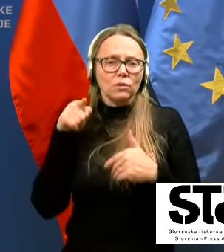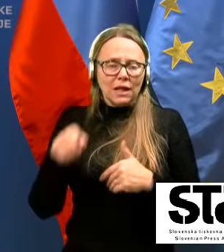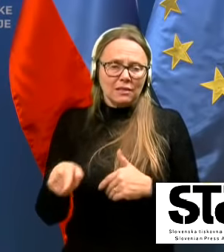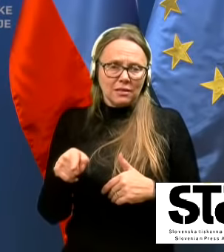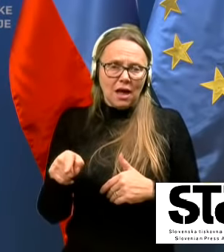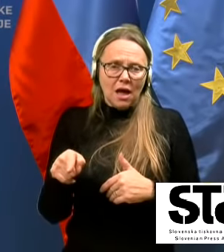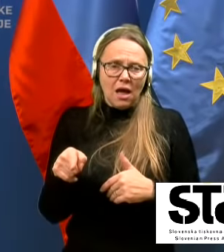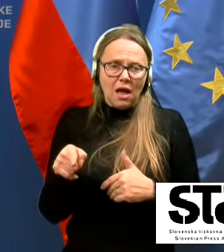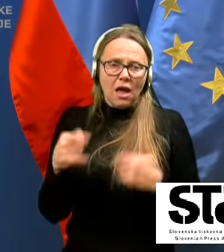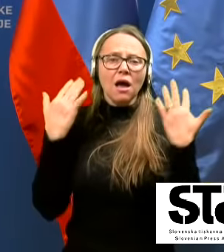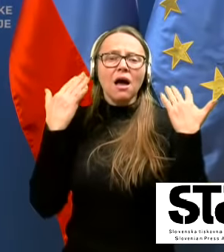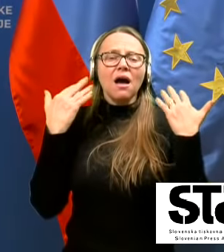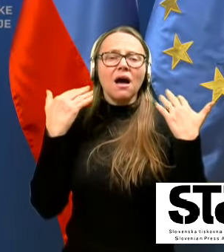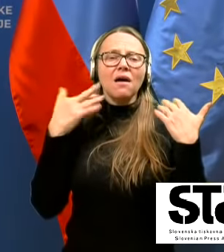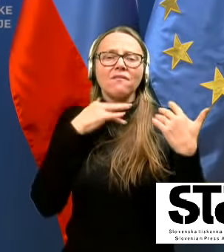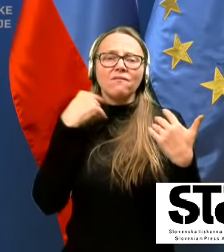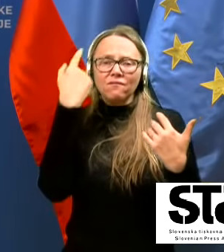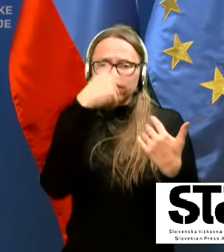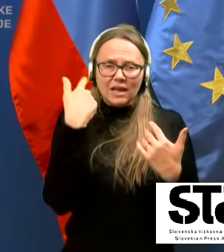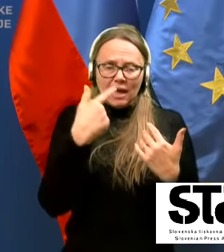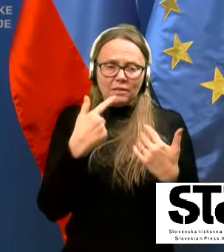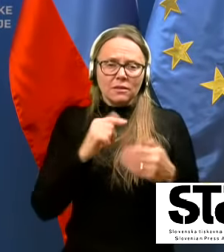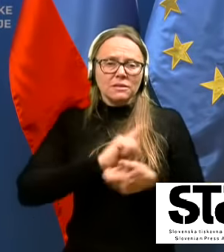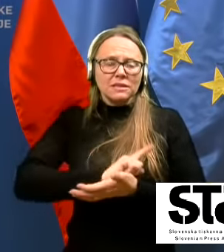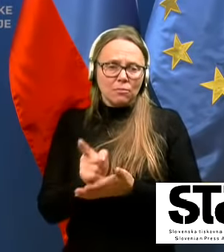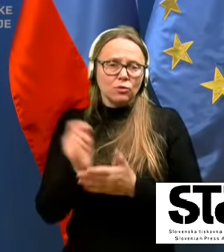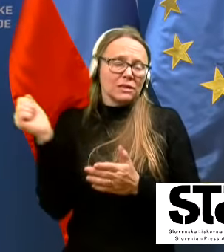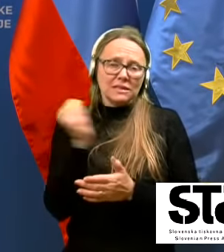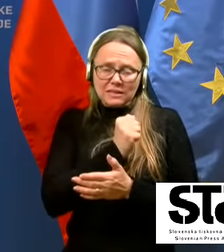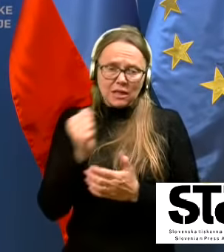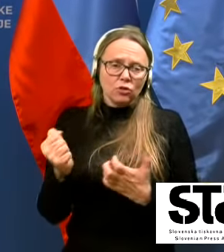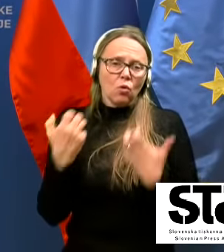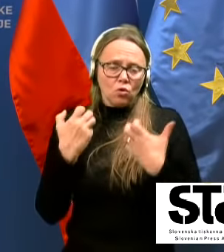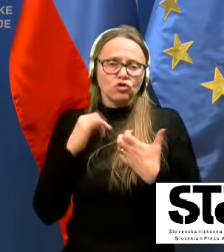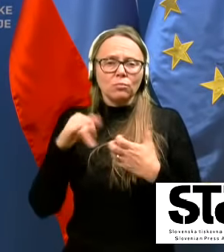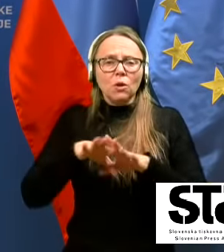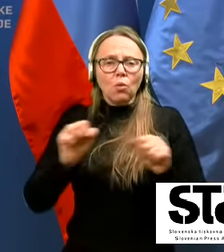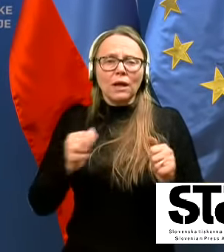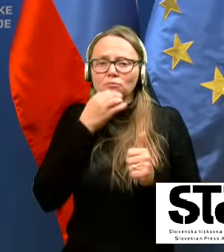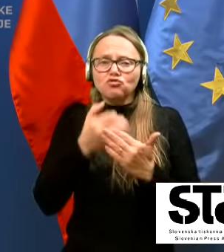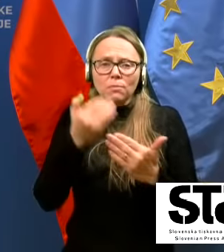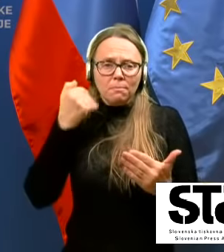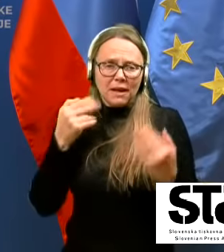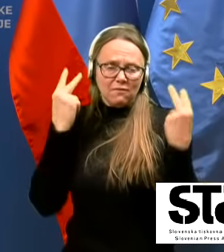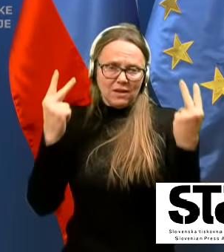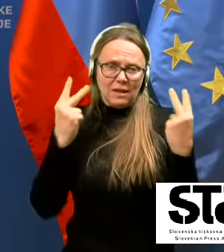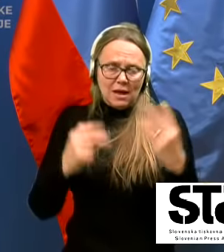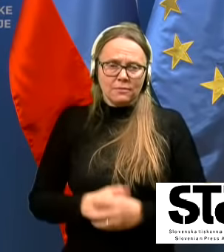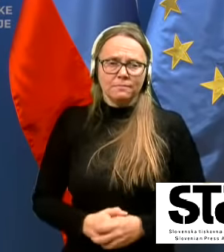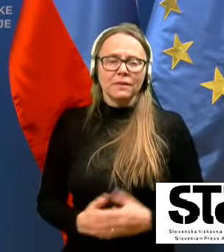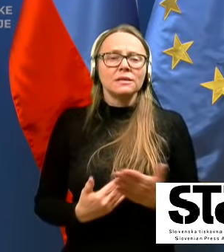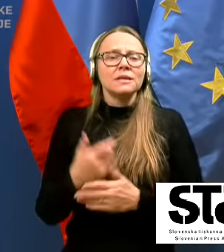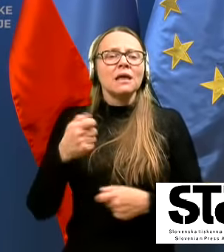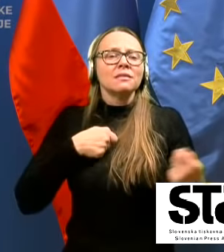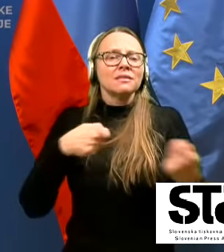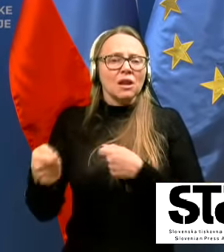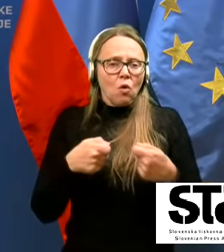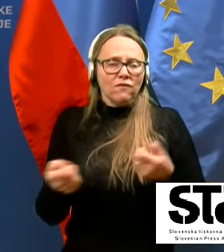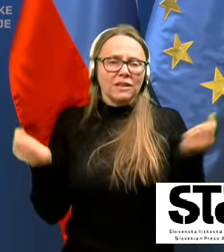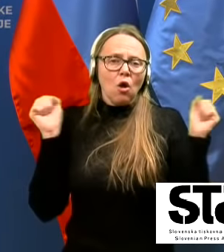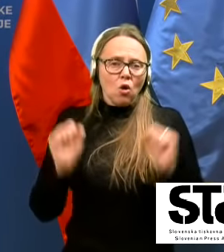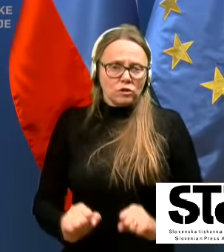zamuditi in zato zagovarjamo, sveda, mora to ukrepi čim prej veljat. Za trgovine oziroma